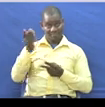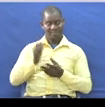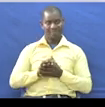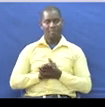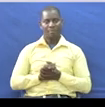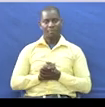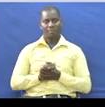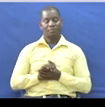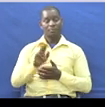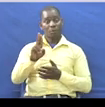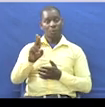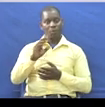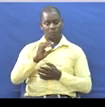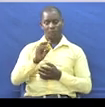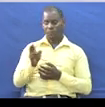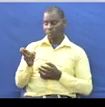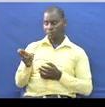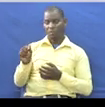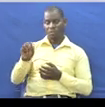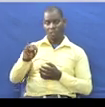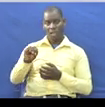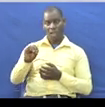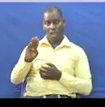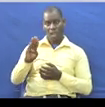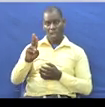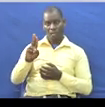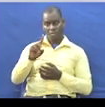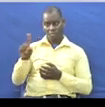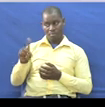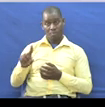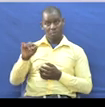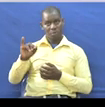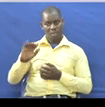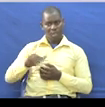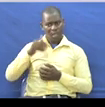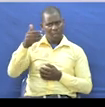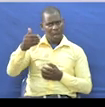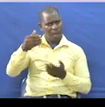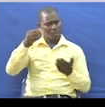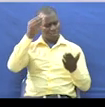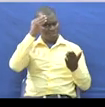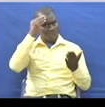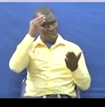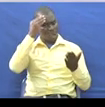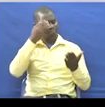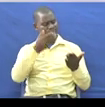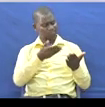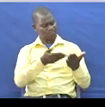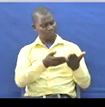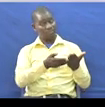Atua Yapili Ni Uchambuzi Baada Yakuwa Umefaham Sasa Mtindro Matini Chanzi